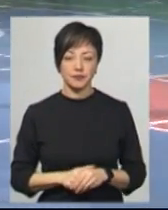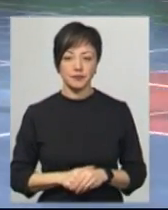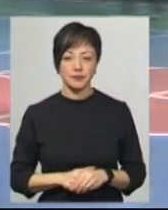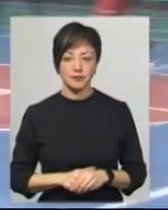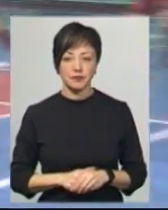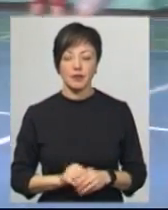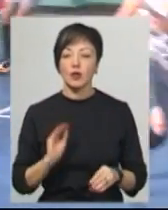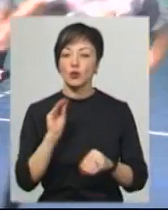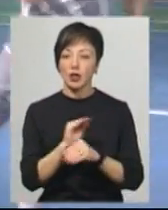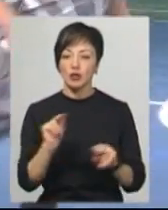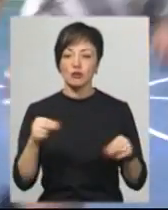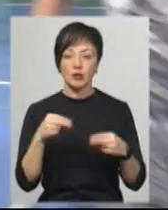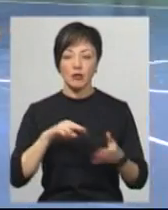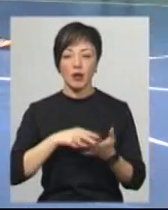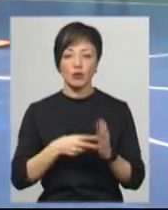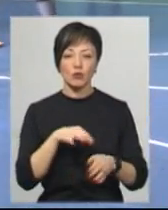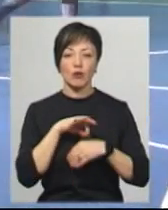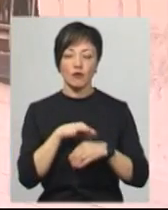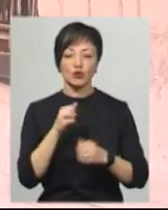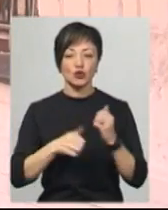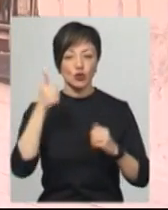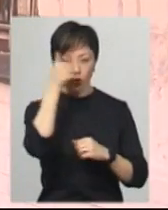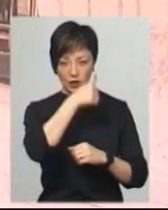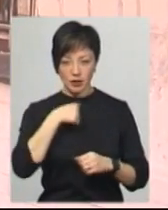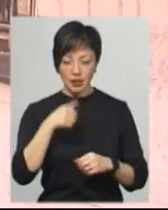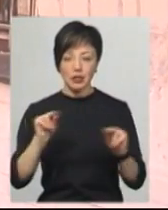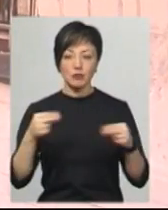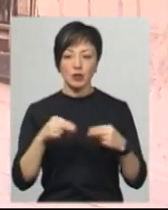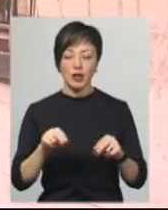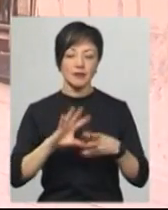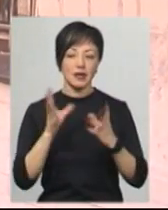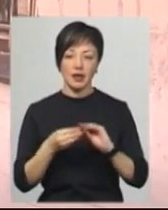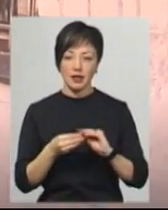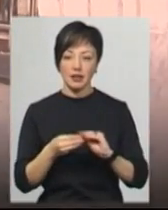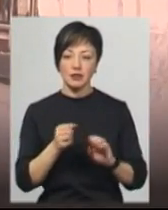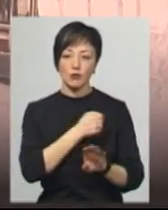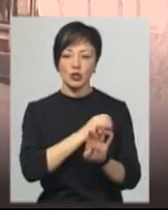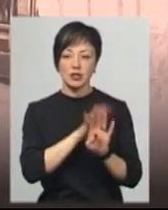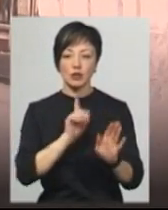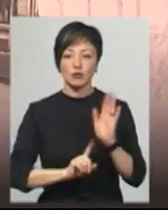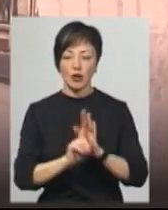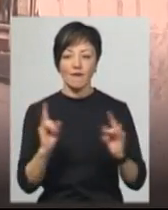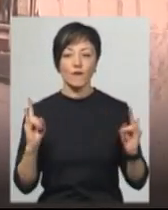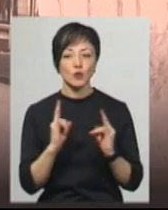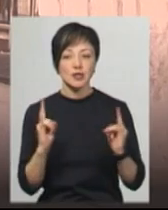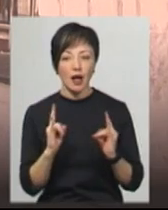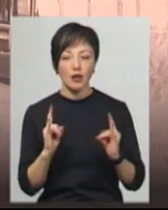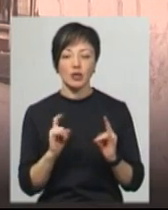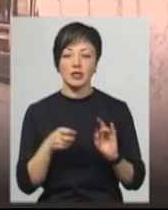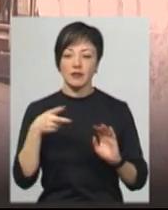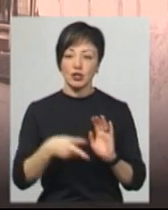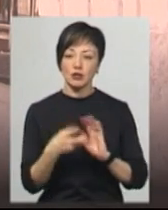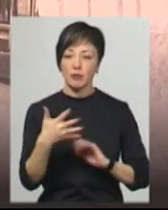Наконечний. Додає, чемпіонат планують проводити щорічно. Чемпіонат взагалі в Збройних силах розпочався з футзалу з